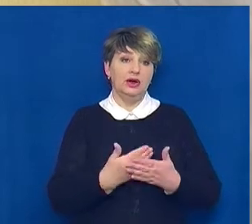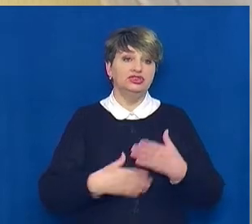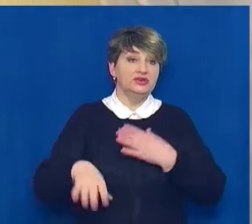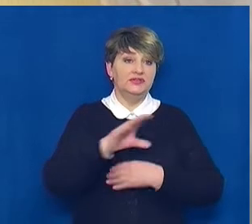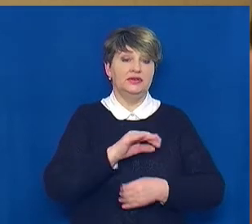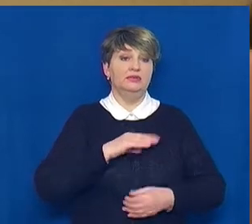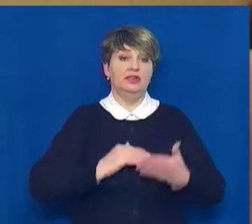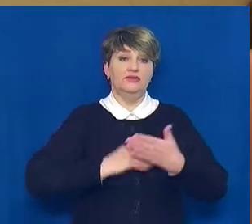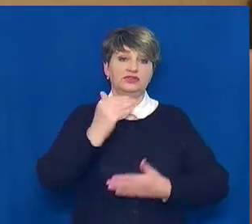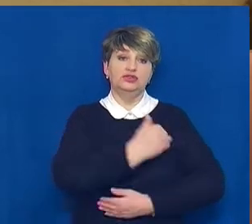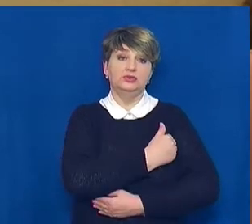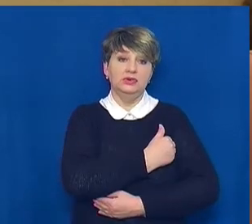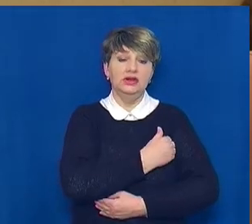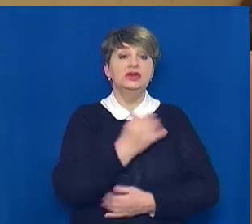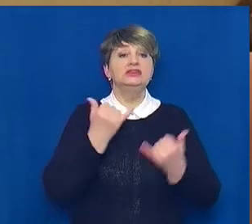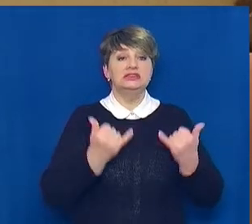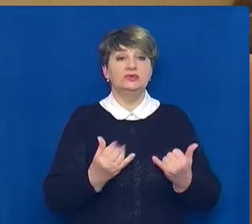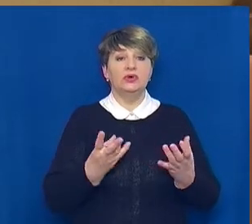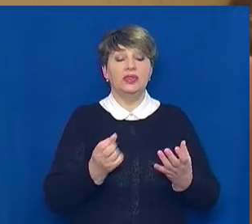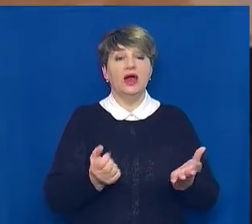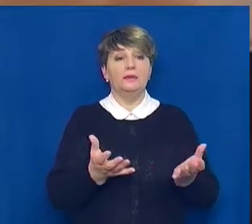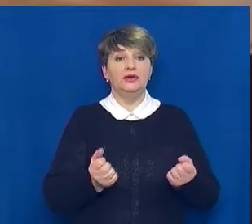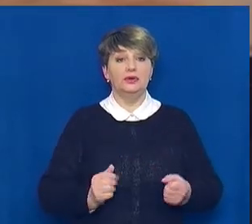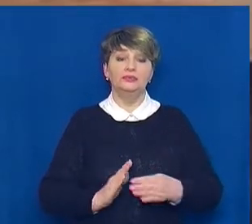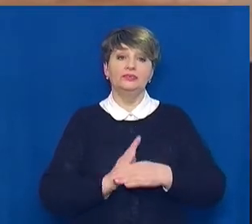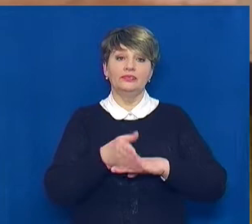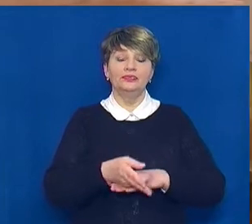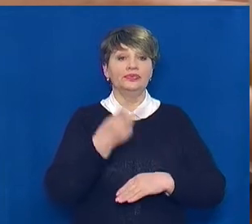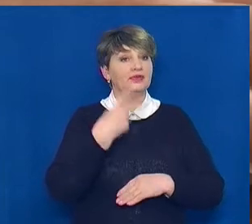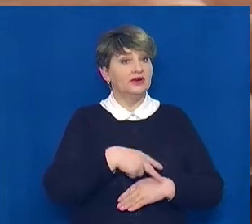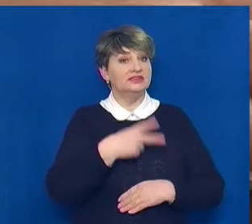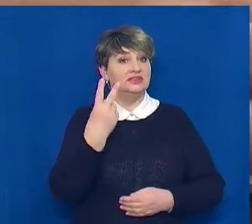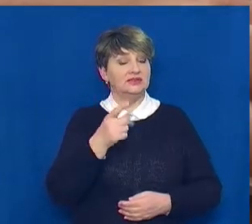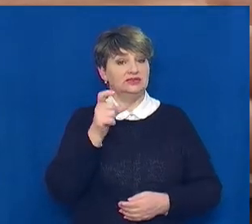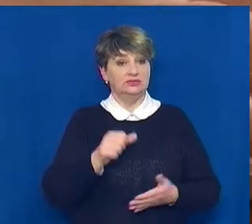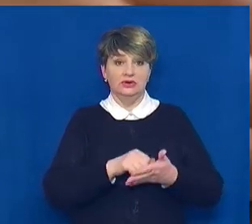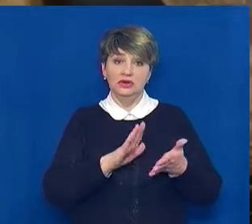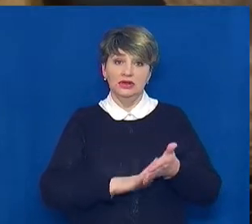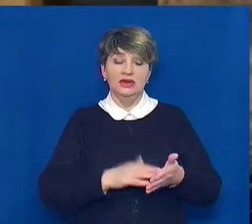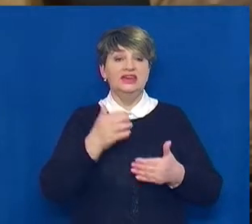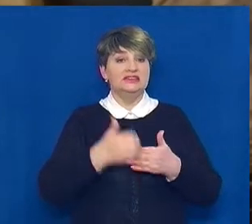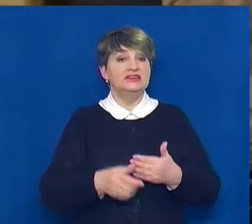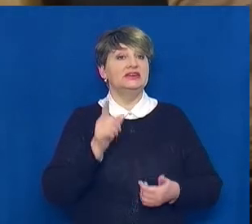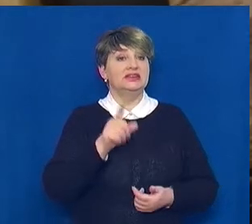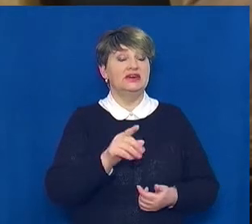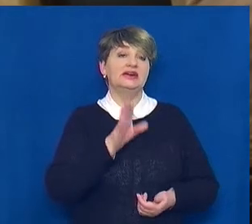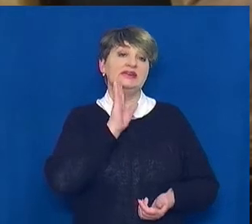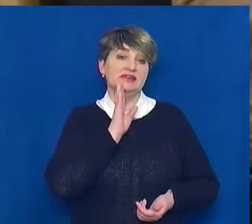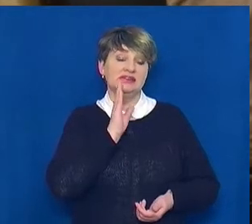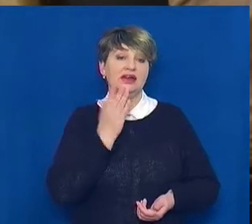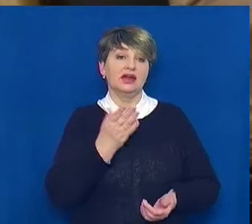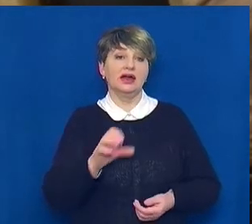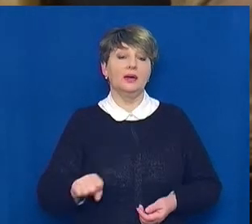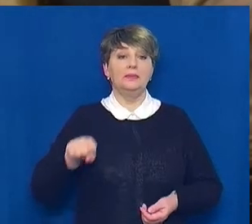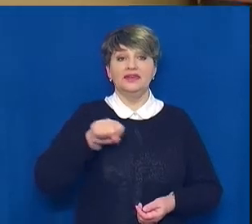високими температурами. Сьогодні на прийом до Олександра Понуренка записані 22 особи. Серед них черкащанка Оксана Завгородня, яка прийшла